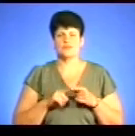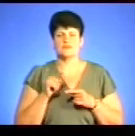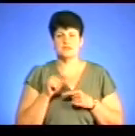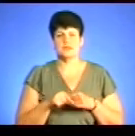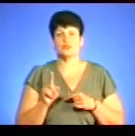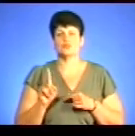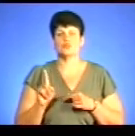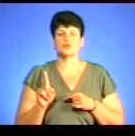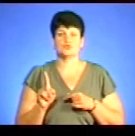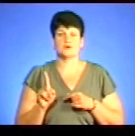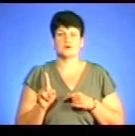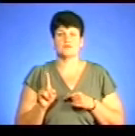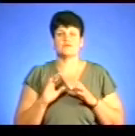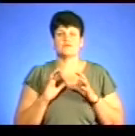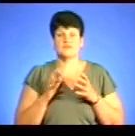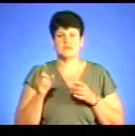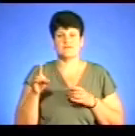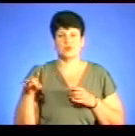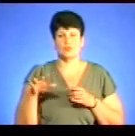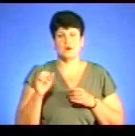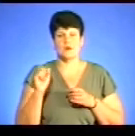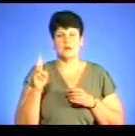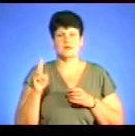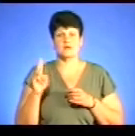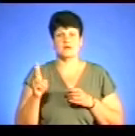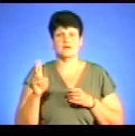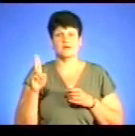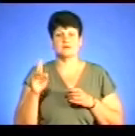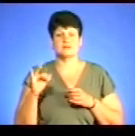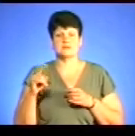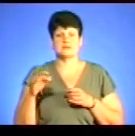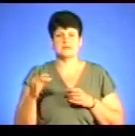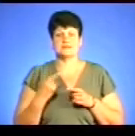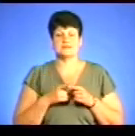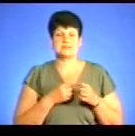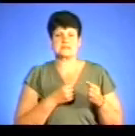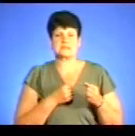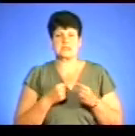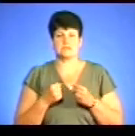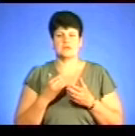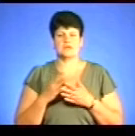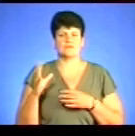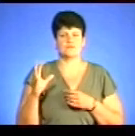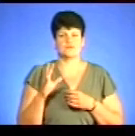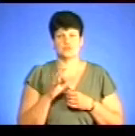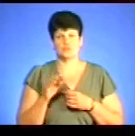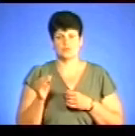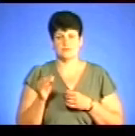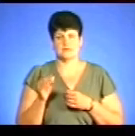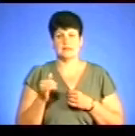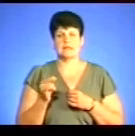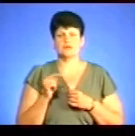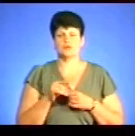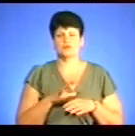те, що в світі і в Європі актиз – це такий стримувач, який є всюди. Для того,